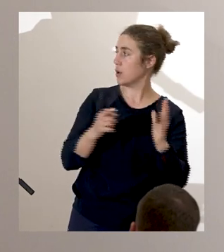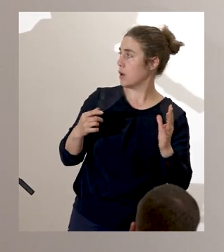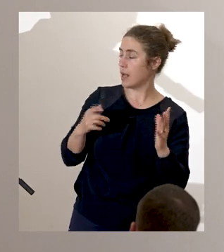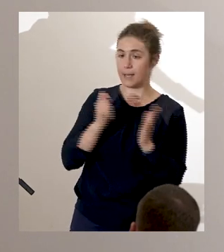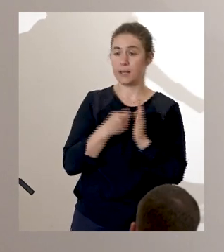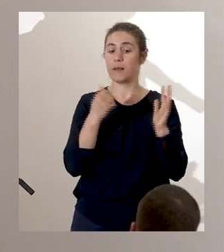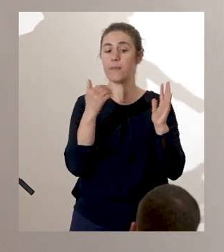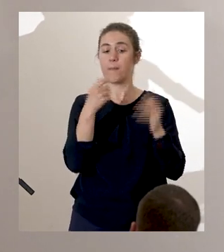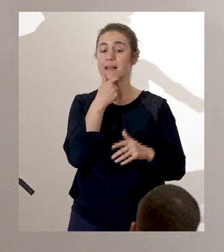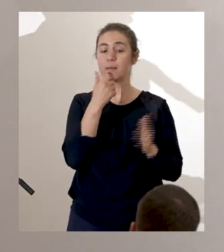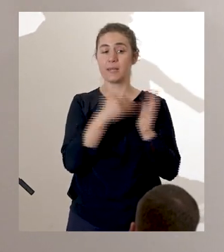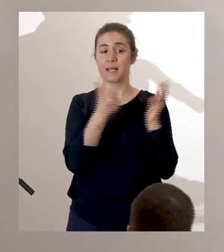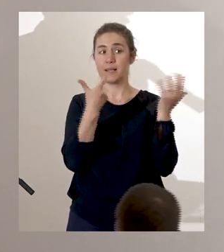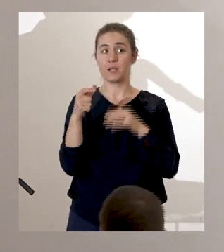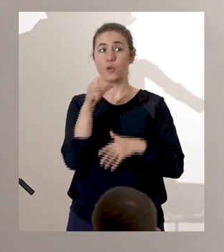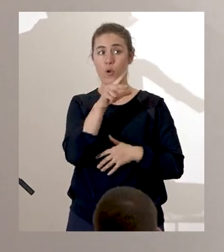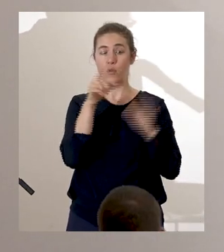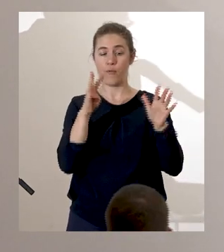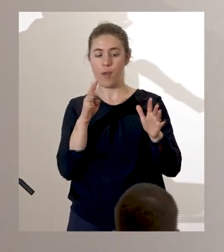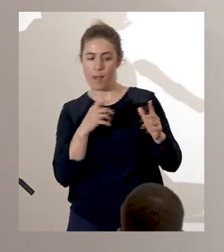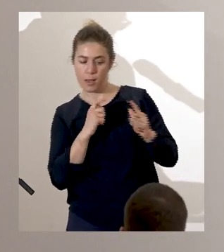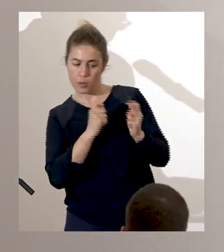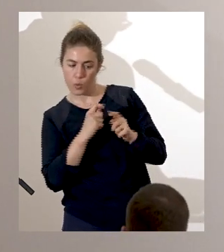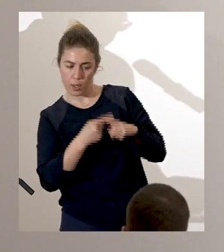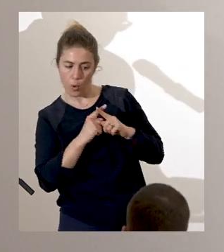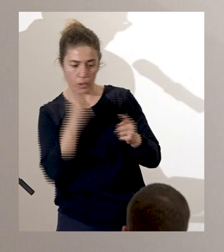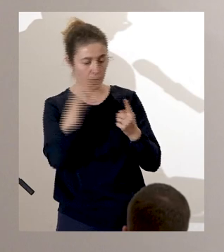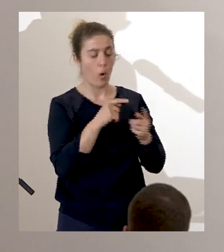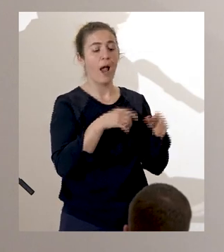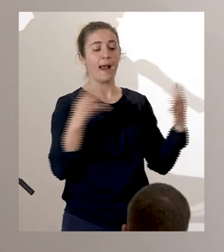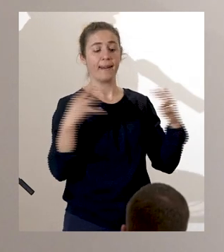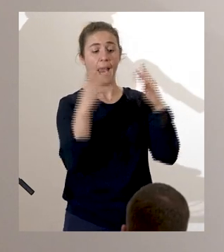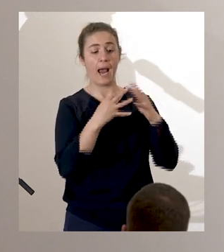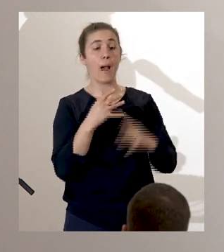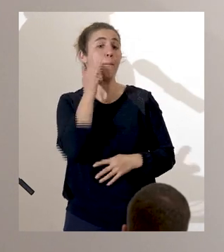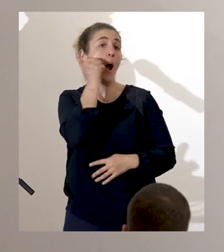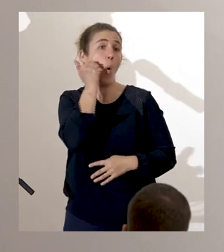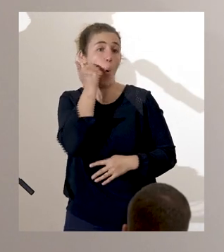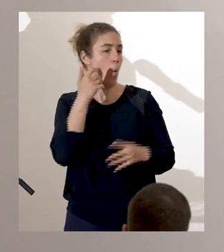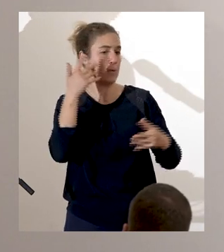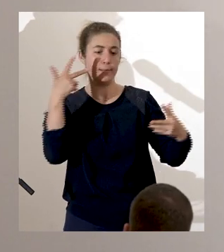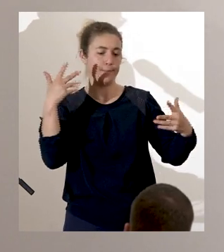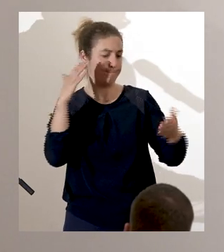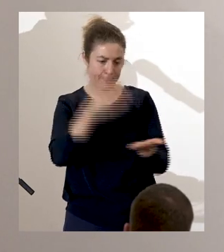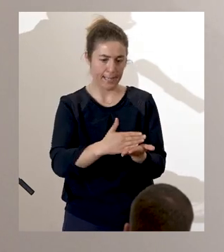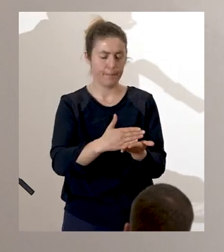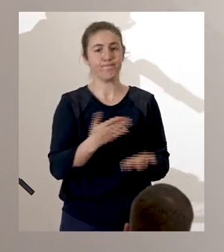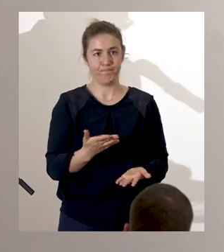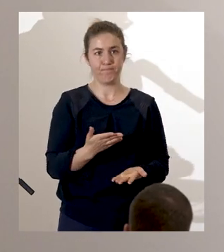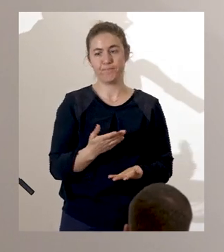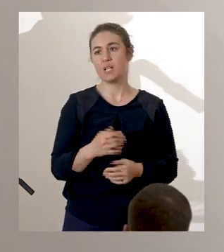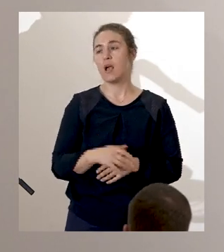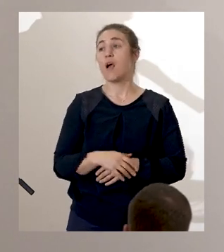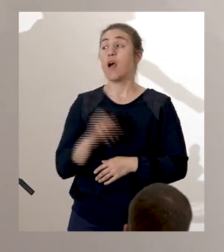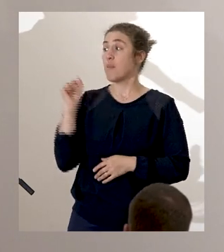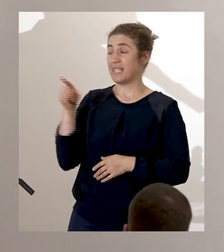pour mettre fin à ce que l'on a appelé la Première Guerre maronne. On ne connaît pas la date de réalisation de ce tableau,